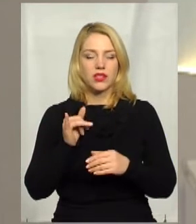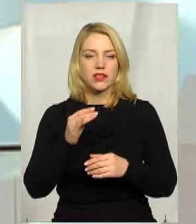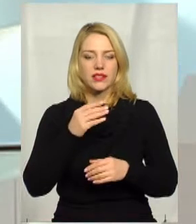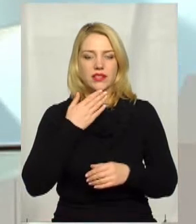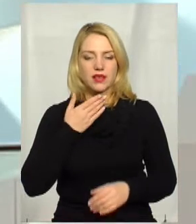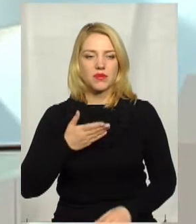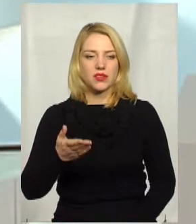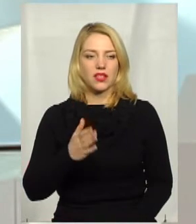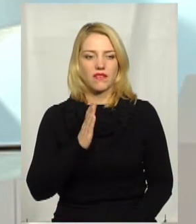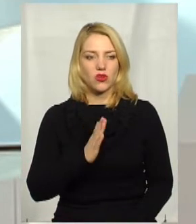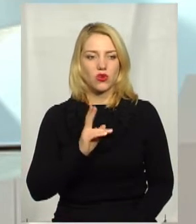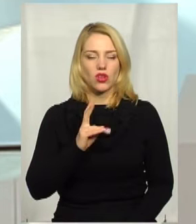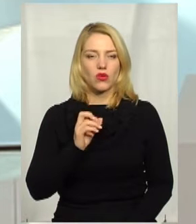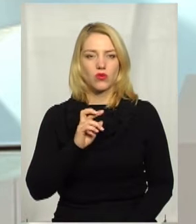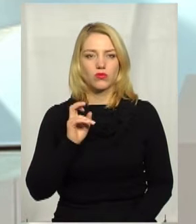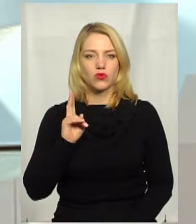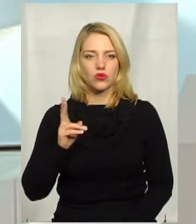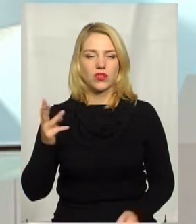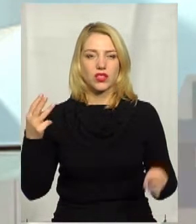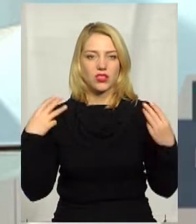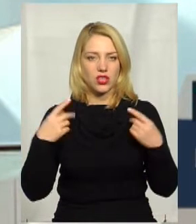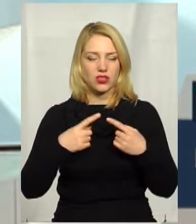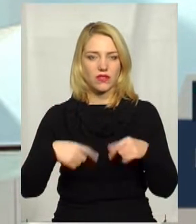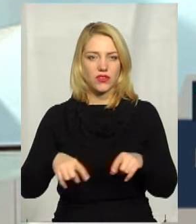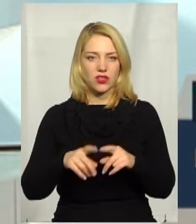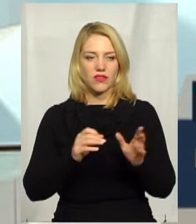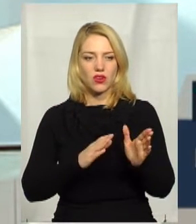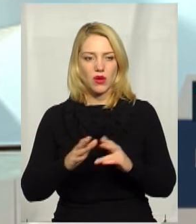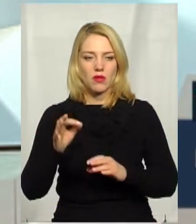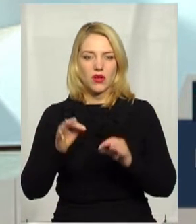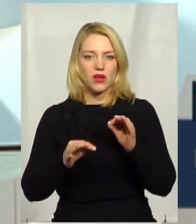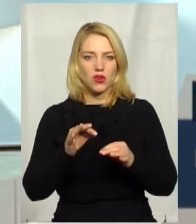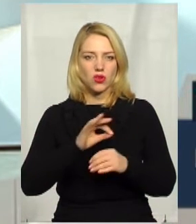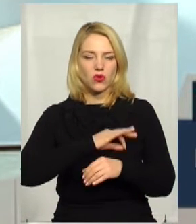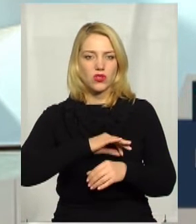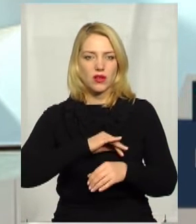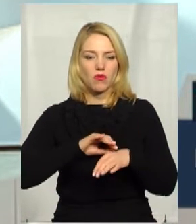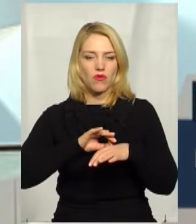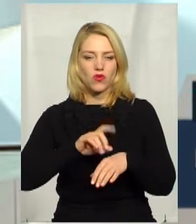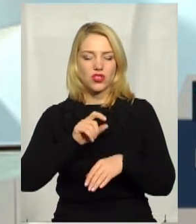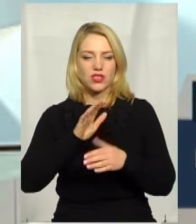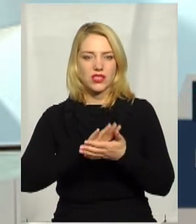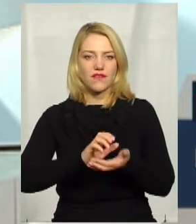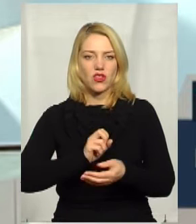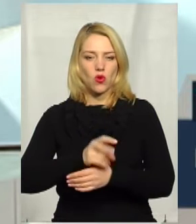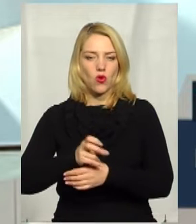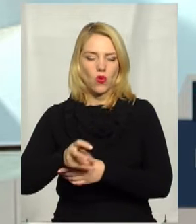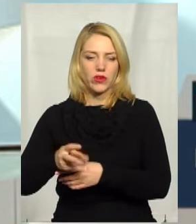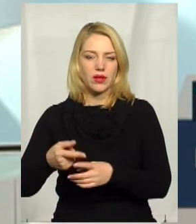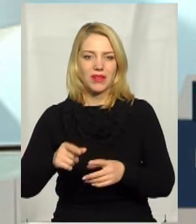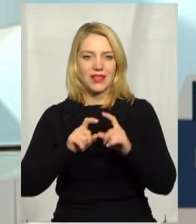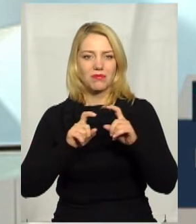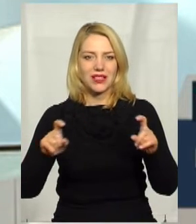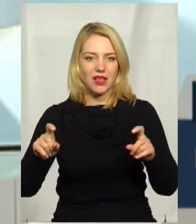спікерами Вікторія Копчук, начальницею відділу регулювання, користування та поводження з відходами Департаменту природних